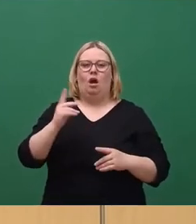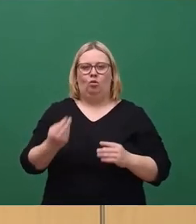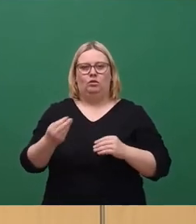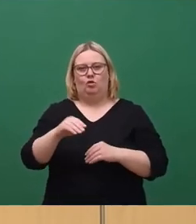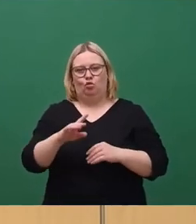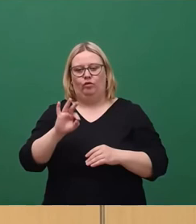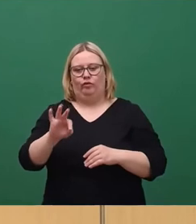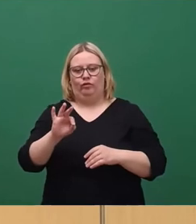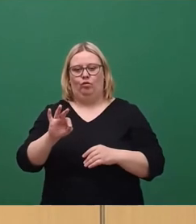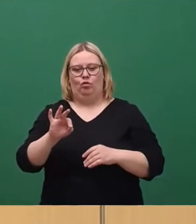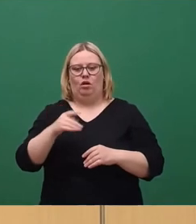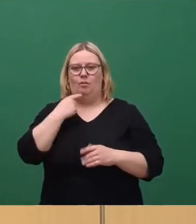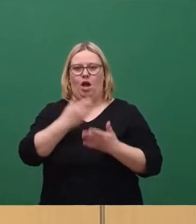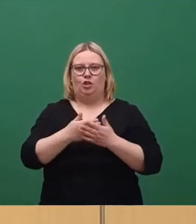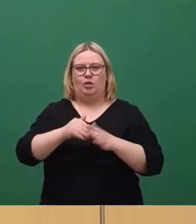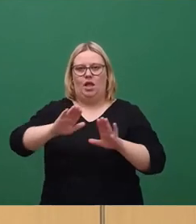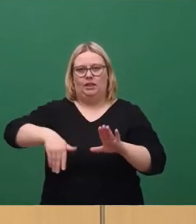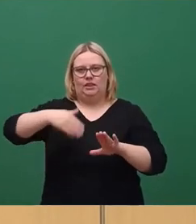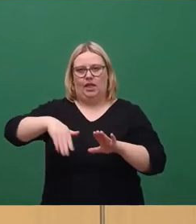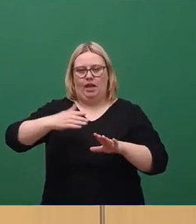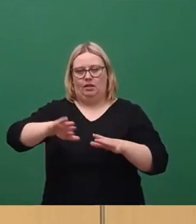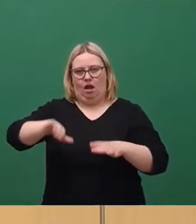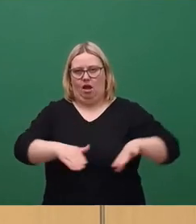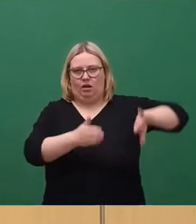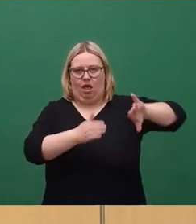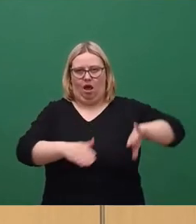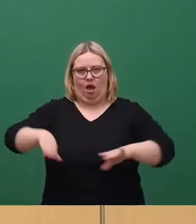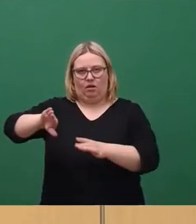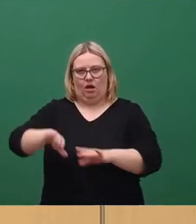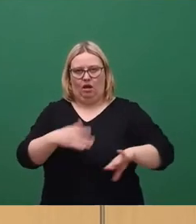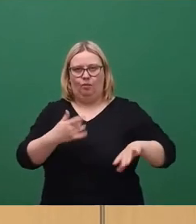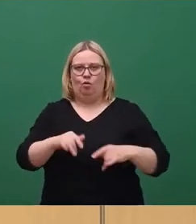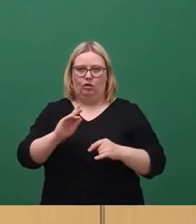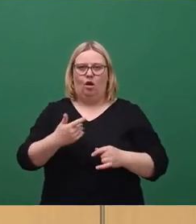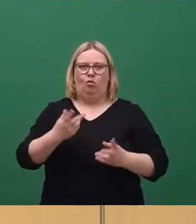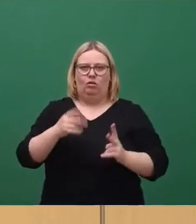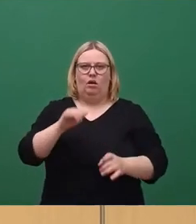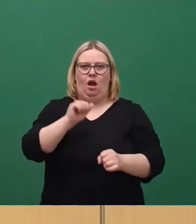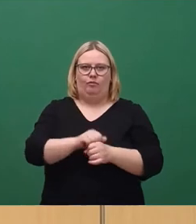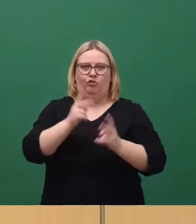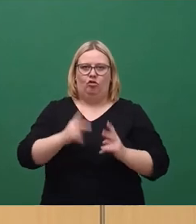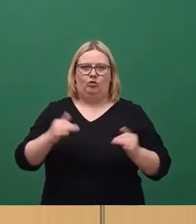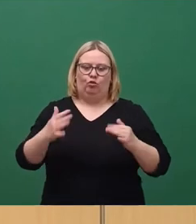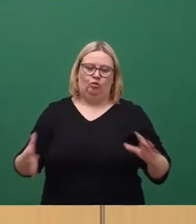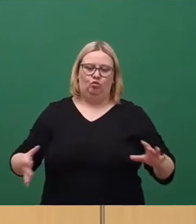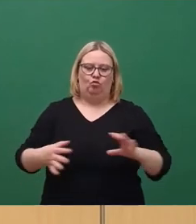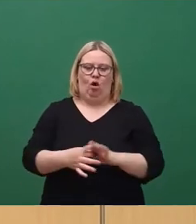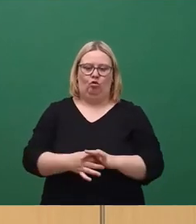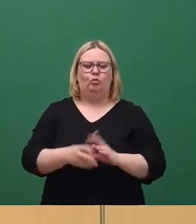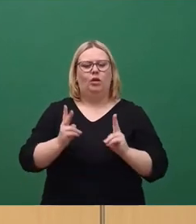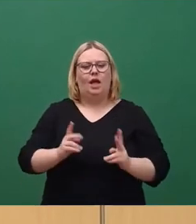Skateranlage in Klotsche vorgesehenen Mittel dem hier zuständigen Amt für Stadtgrün zuordnet. ist also eine rein